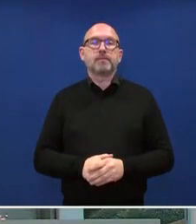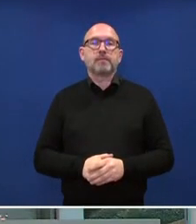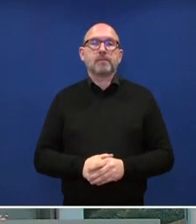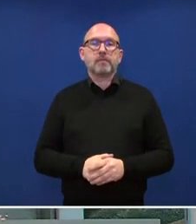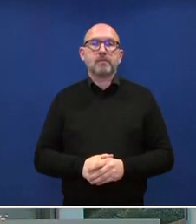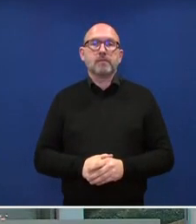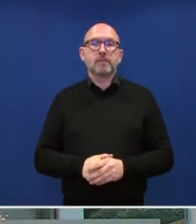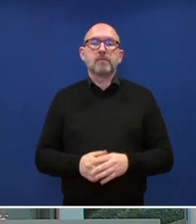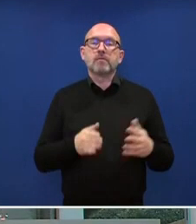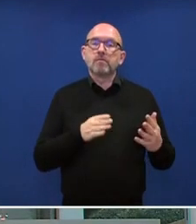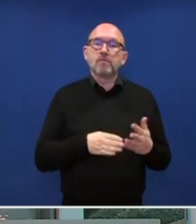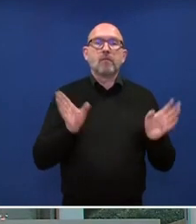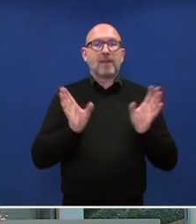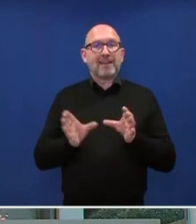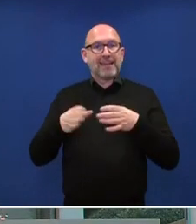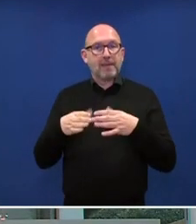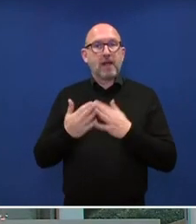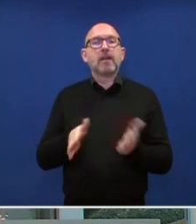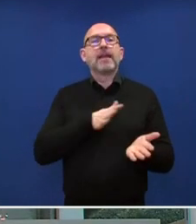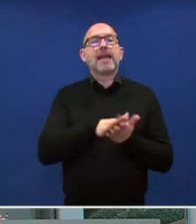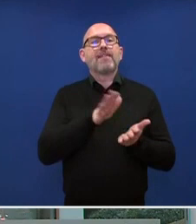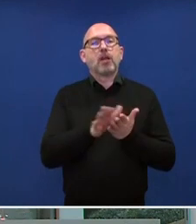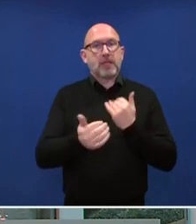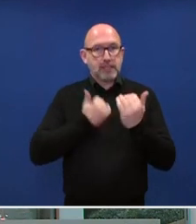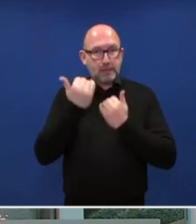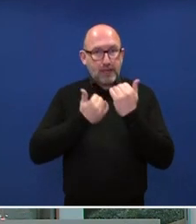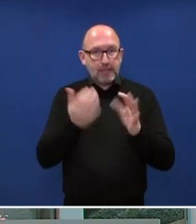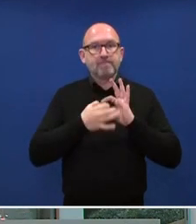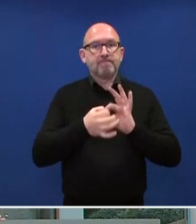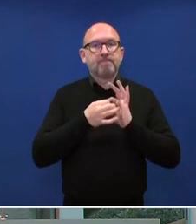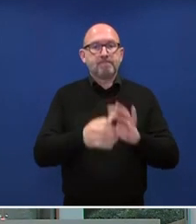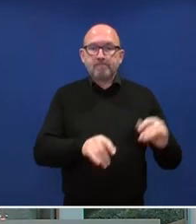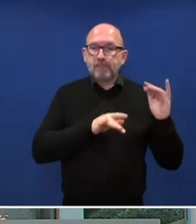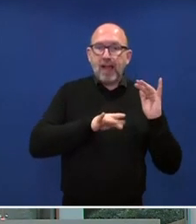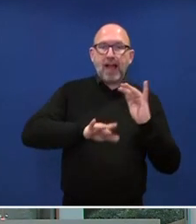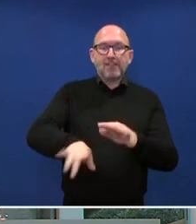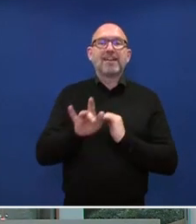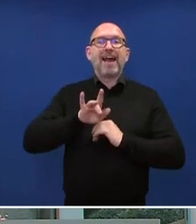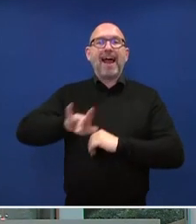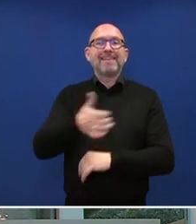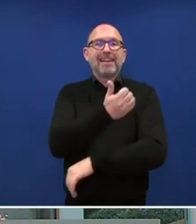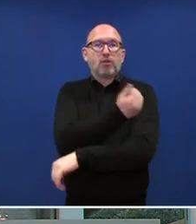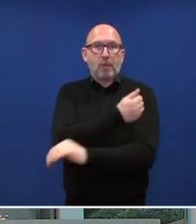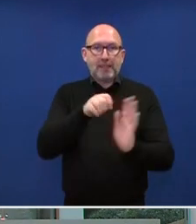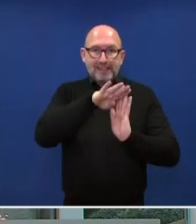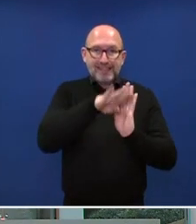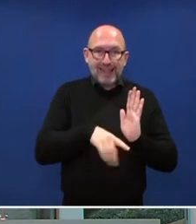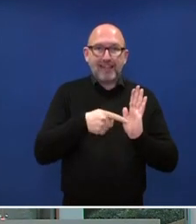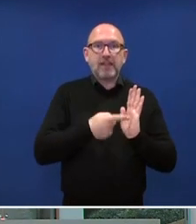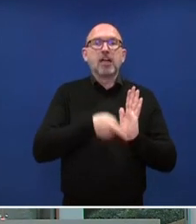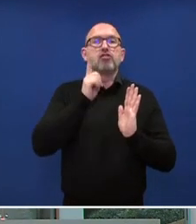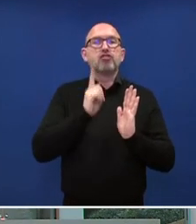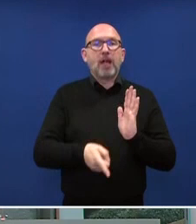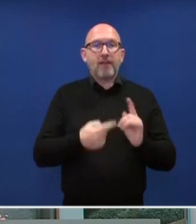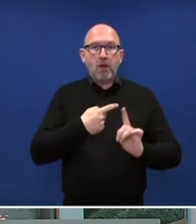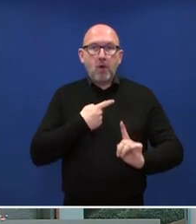Dann war heute im Kabinett der Evaluierungsbericht zu den Auswirkungen der im Anti-Doping-Gesetz enthaltenen Straf-